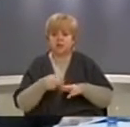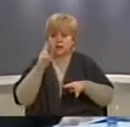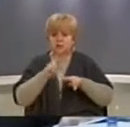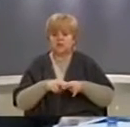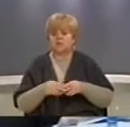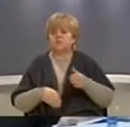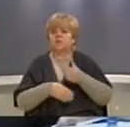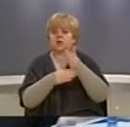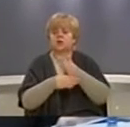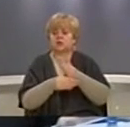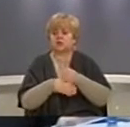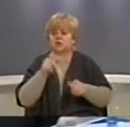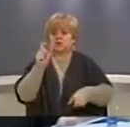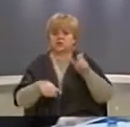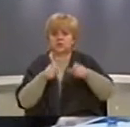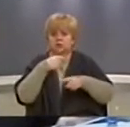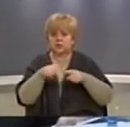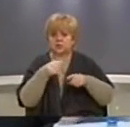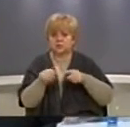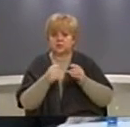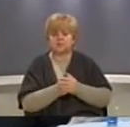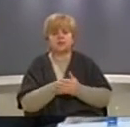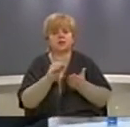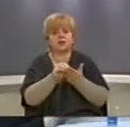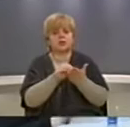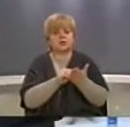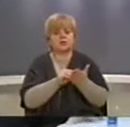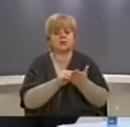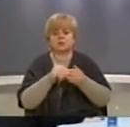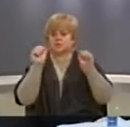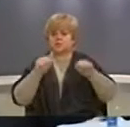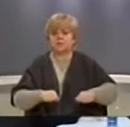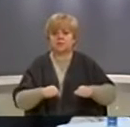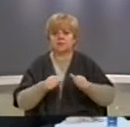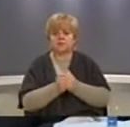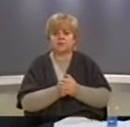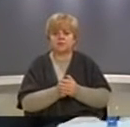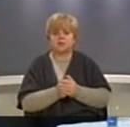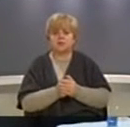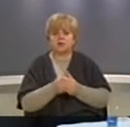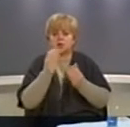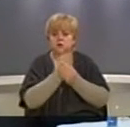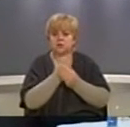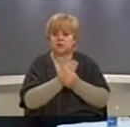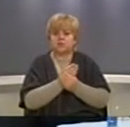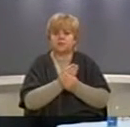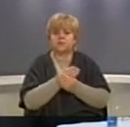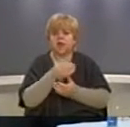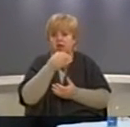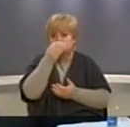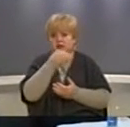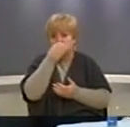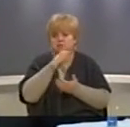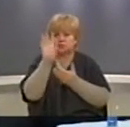shtetarët në zgjidin e probleme përëndësore në registrimin e tyre si pronar, do të plësoj dhe kompletoj bazën e të dhënave